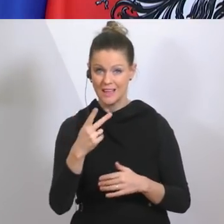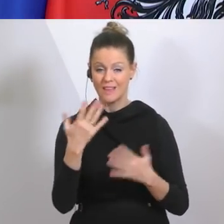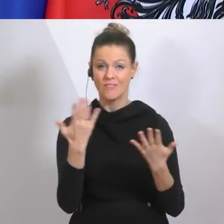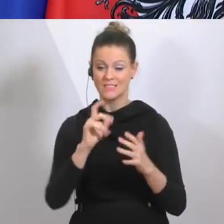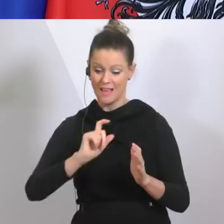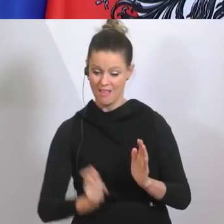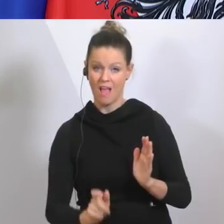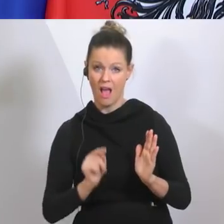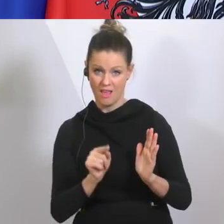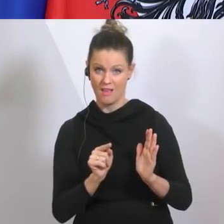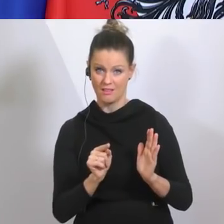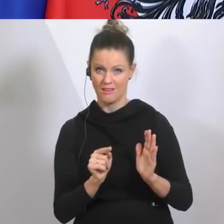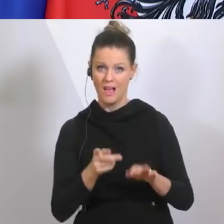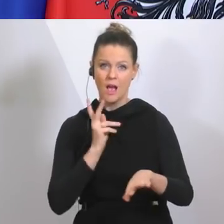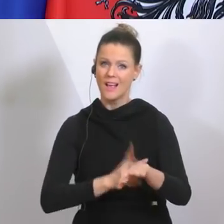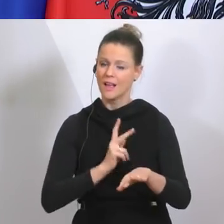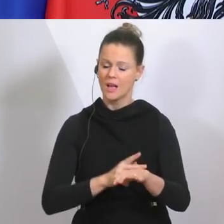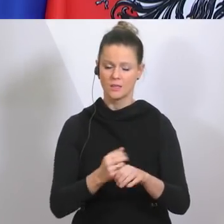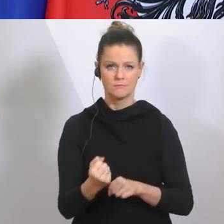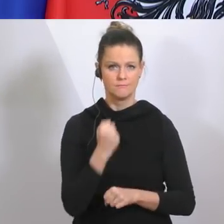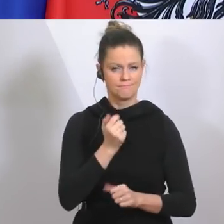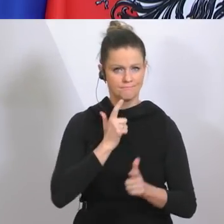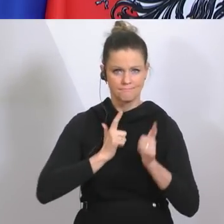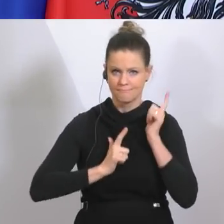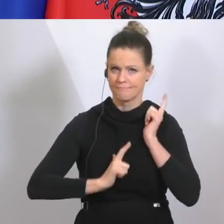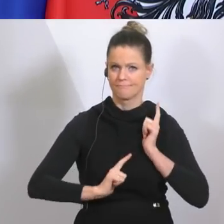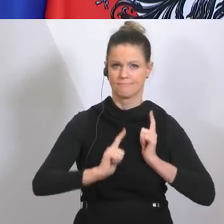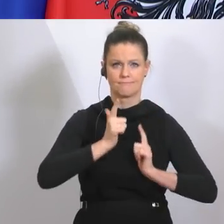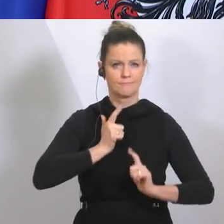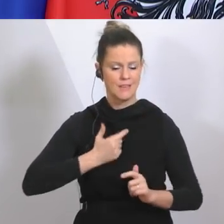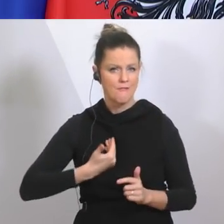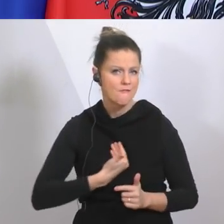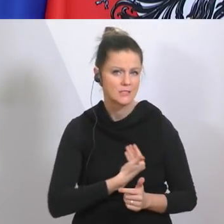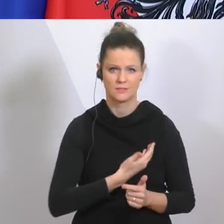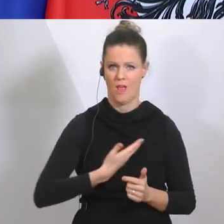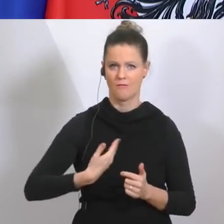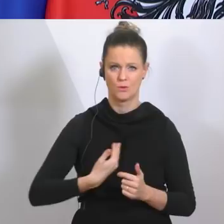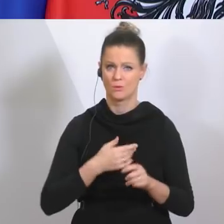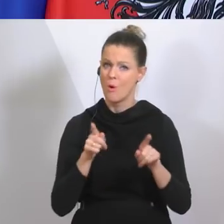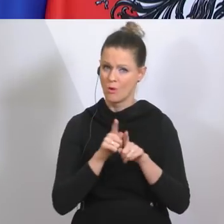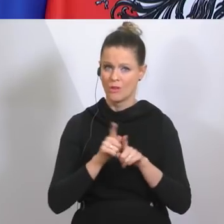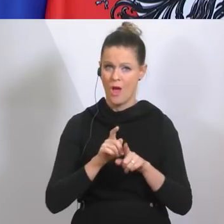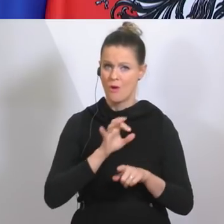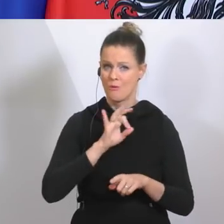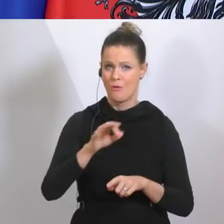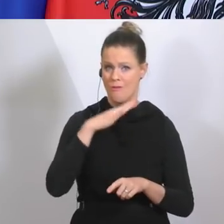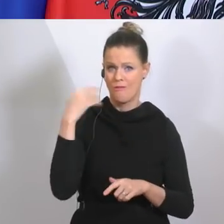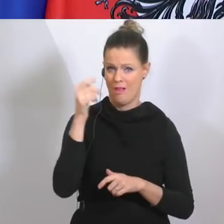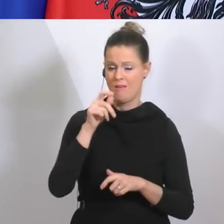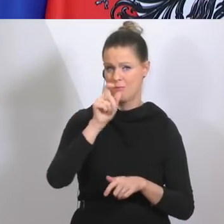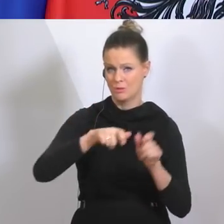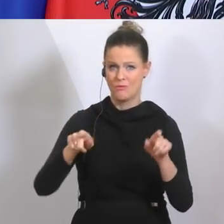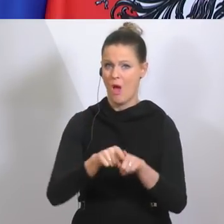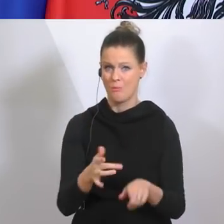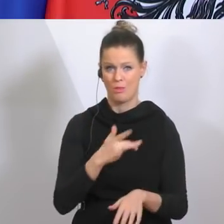diese Krankheit massives Leid, Verzweiflung und für viele Menschen auch den Tod bedeutet. Und wir haben